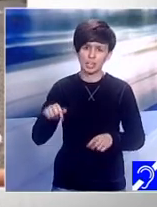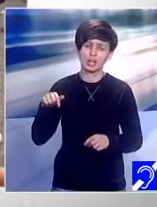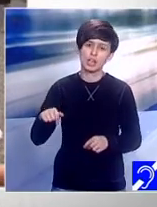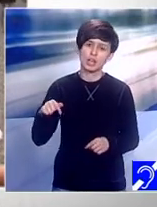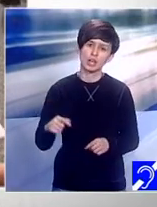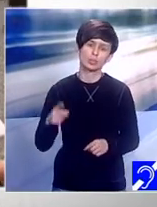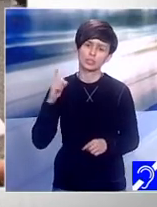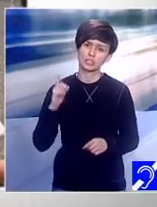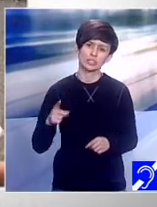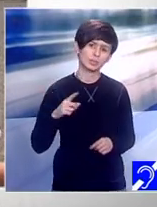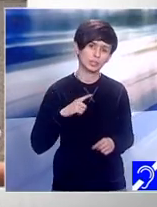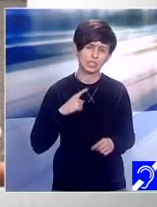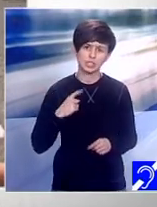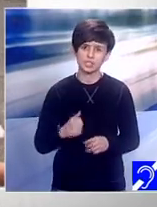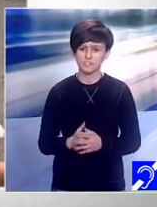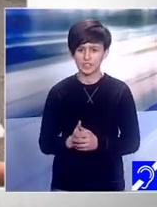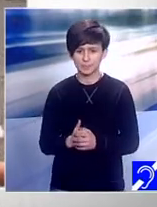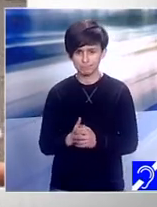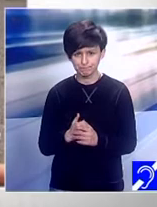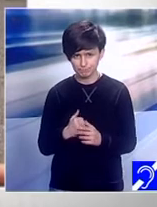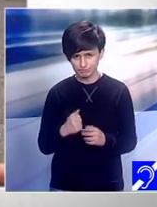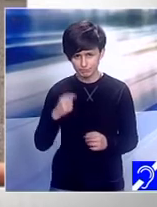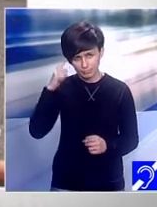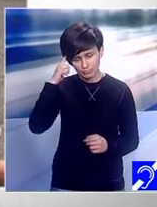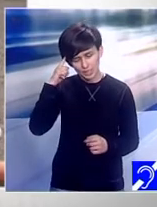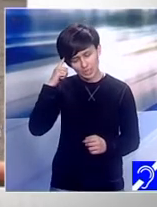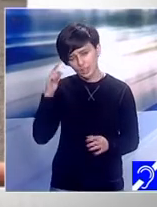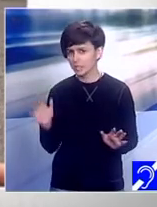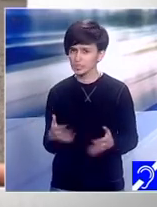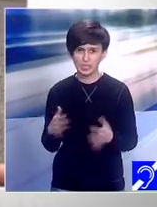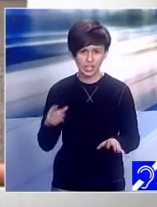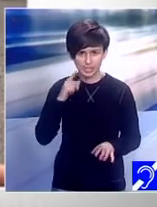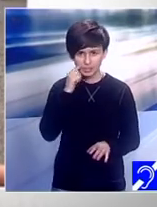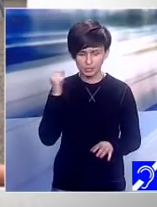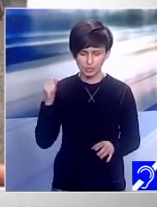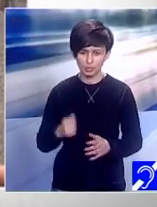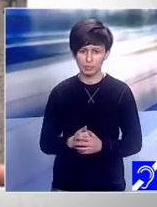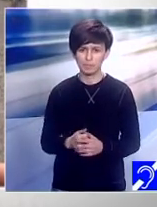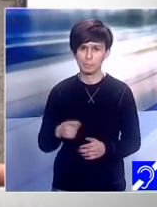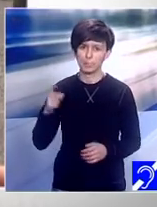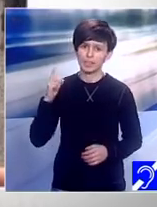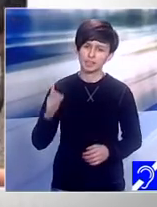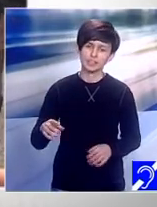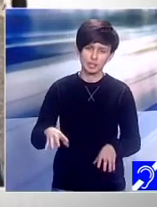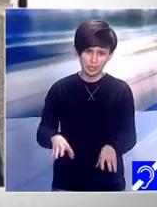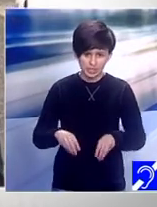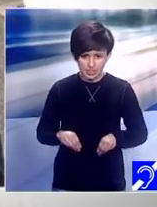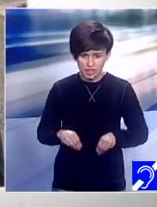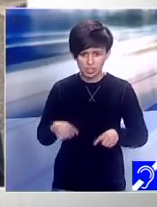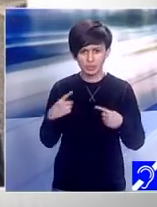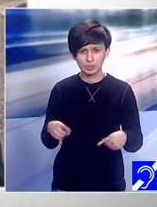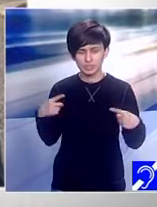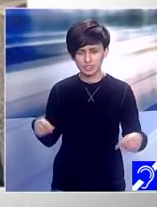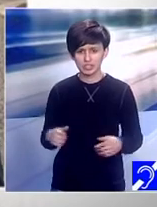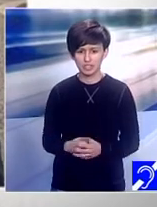trebuie să fie în mintea oricui. Trebuie să acceptăm diversitatea și să îi acceptăm lângă noi. Tinerii și